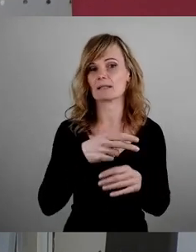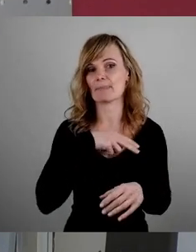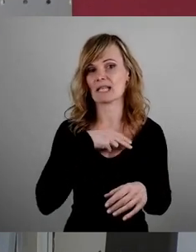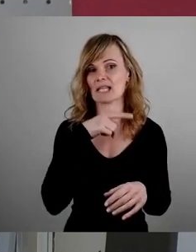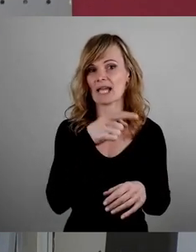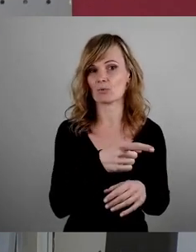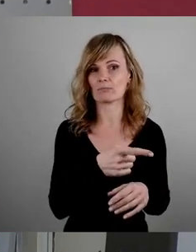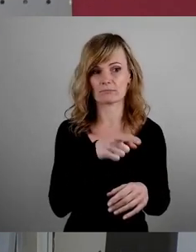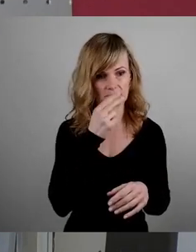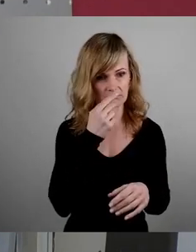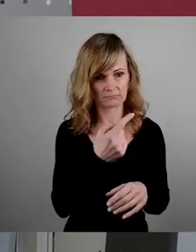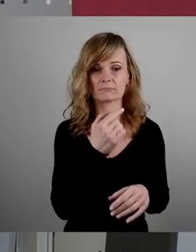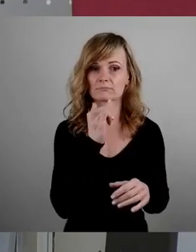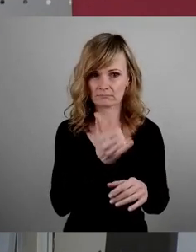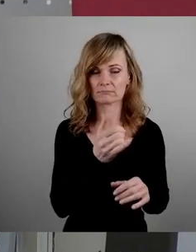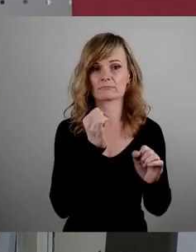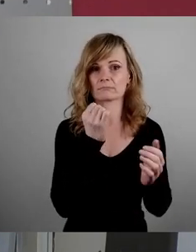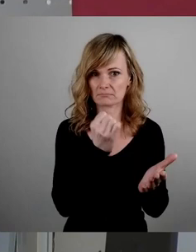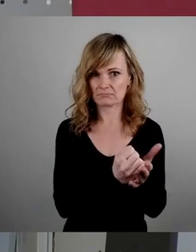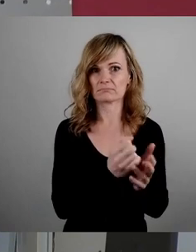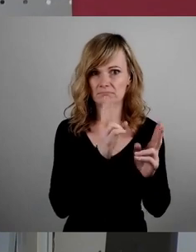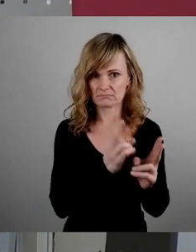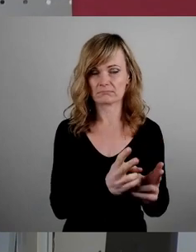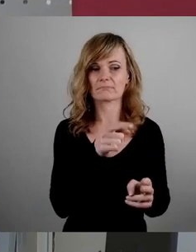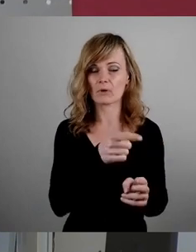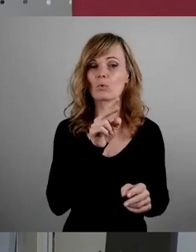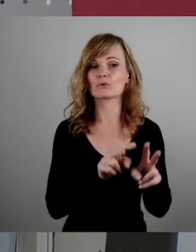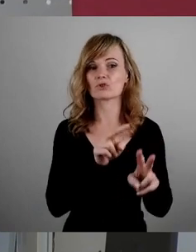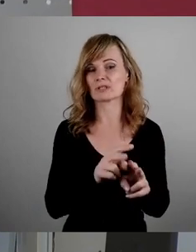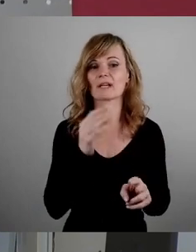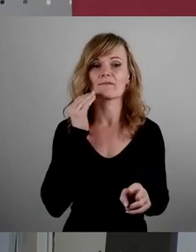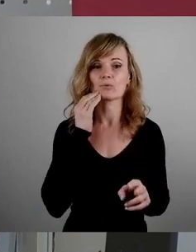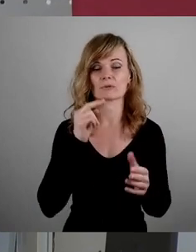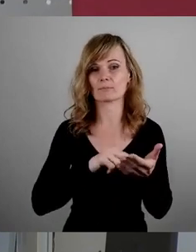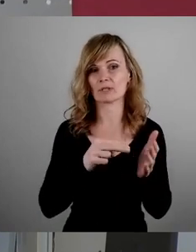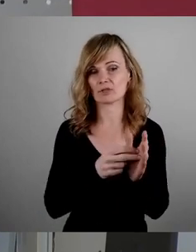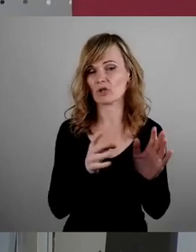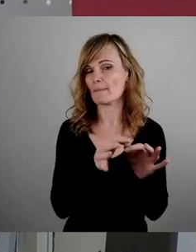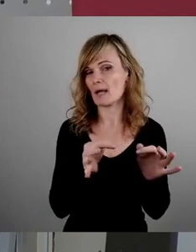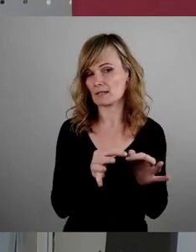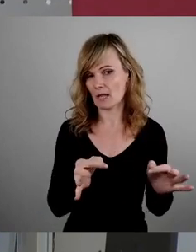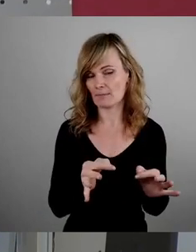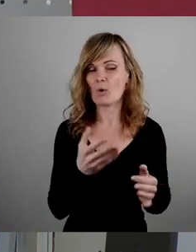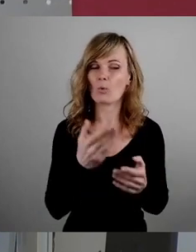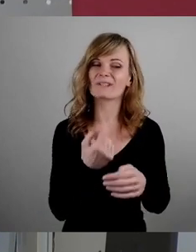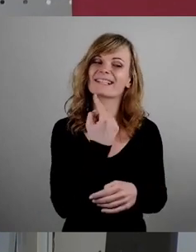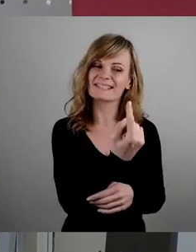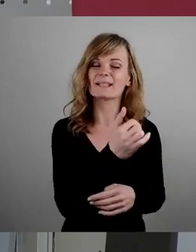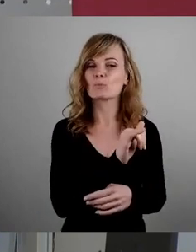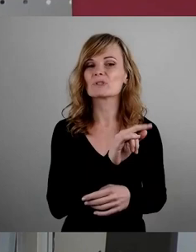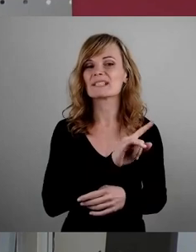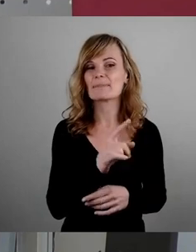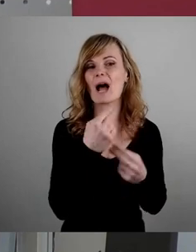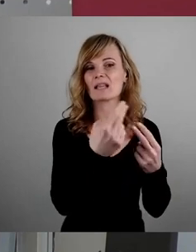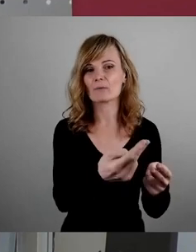ja immer für unterschiedliche wohnungspolitische Maßnahmen, von denen muss ja immer die Frage beantwortet werden, ob eine Kommune